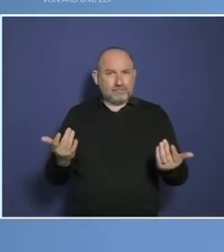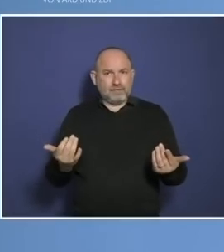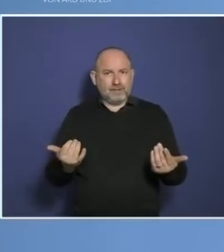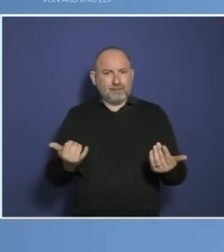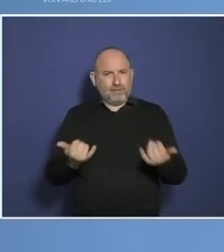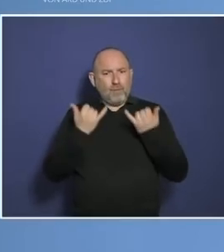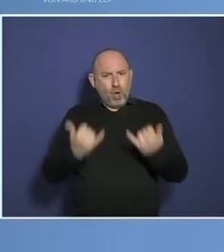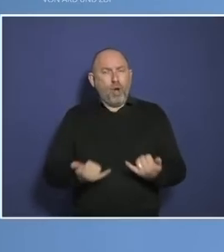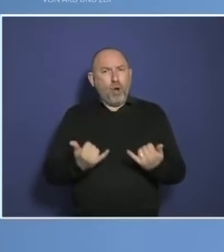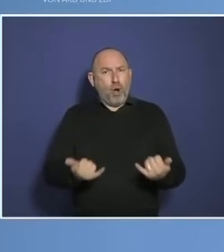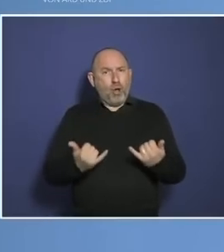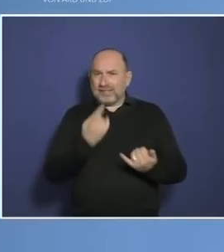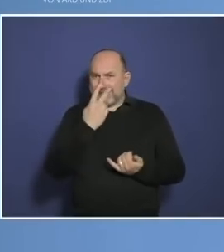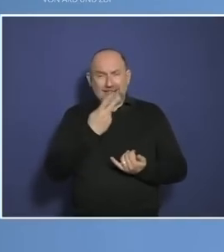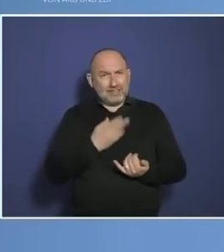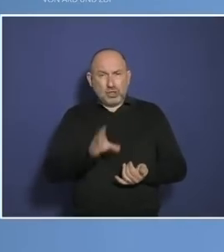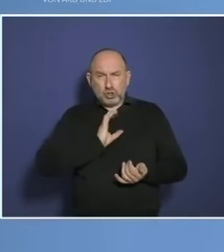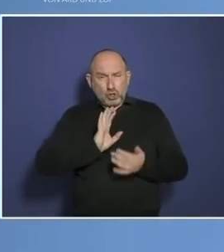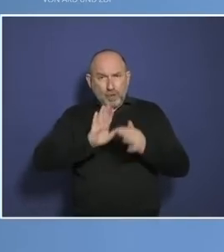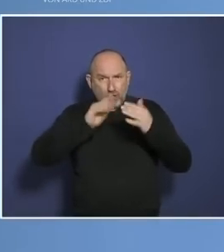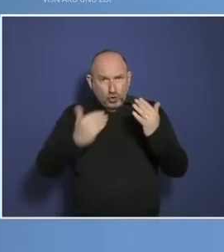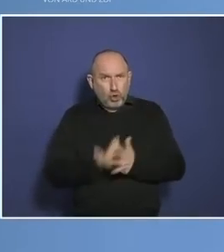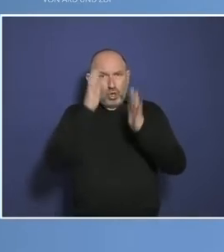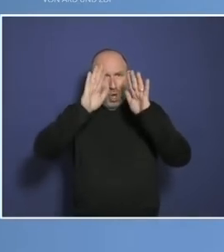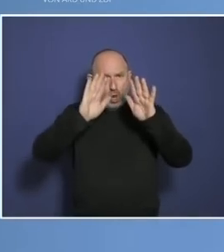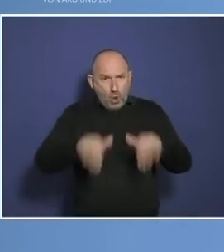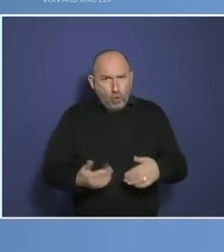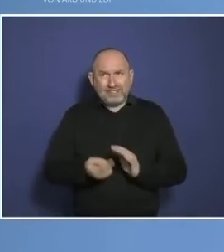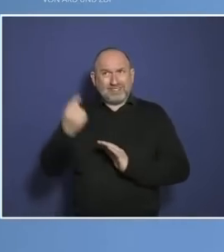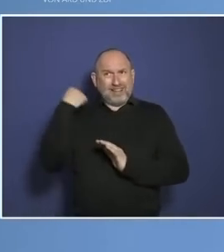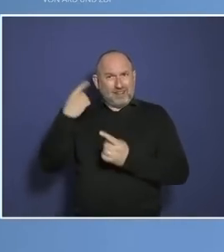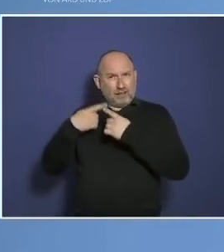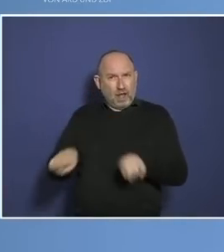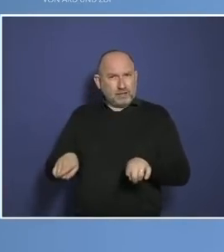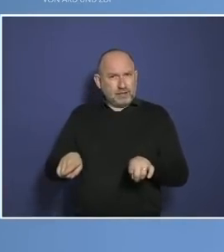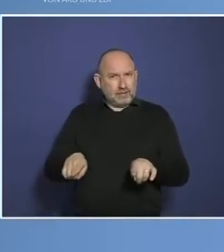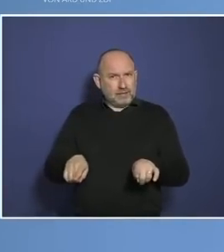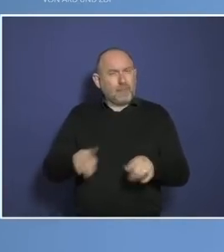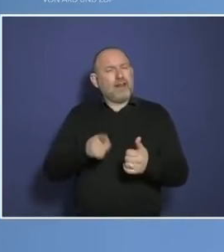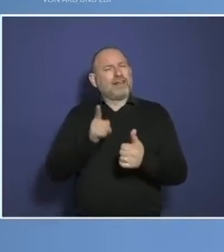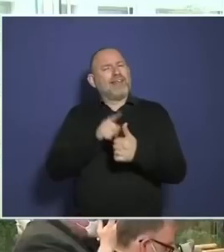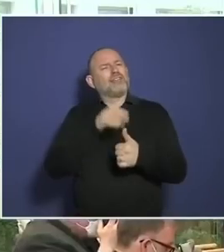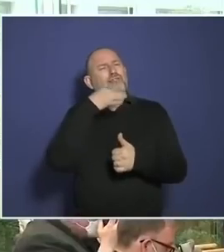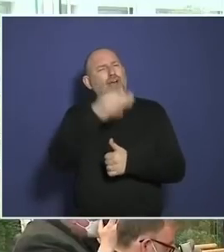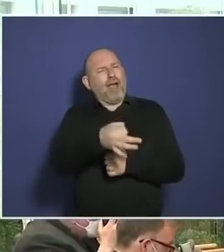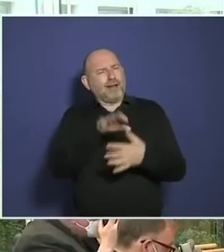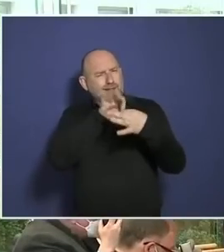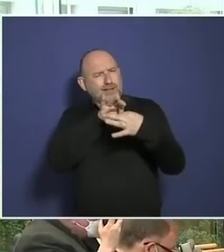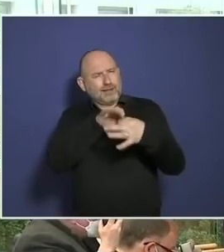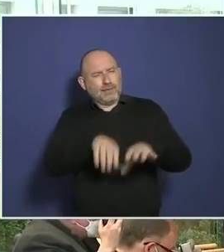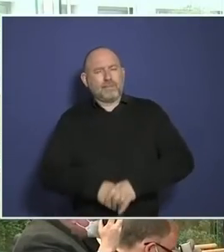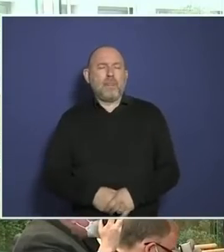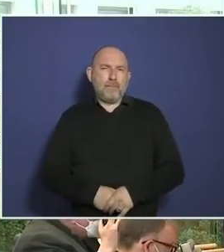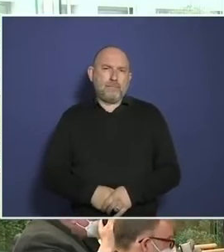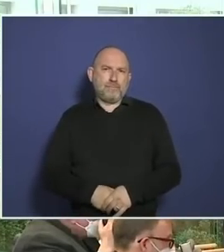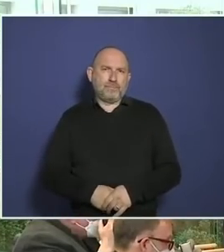als gestern, doch keine Chance mehr für einen neuen Anlauf der Impfpflicht? Ich glaube, dazu haben Sie schon genug gesagt. Aber die erste Frage. Ja, hier wieder weniger eine Frage